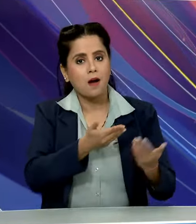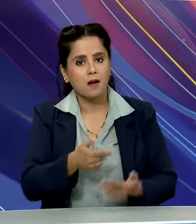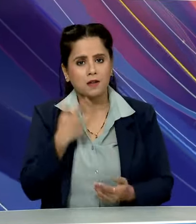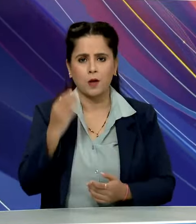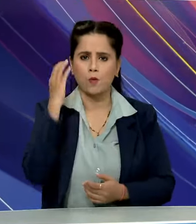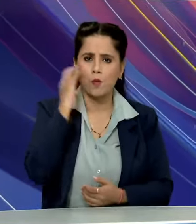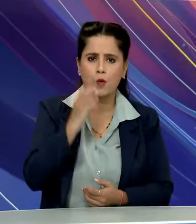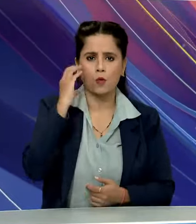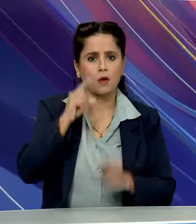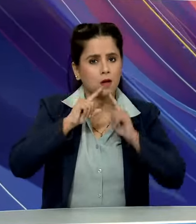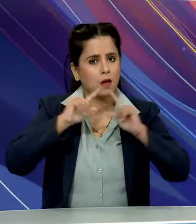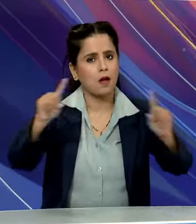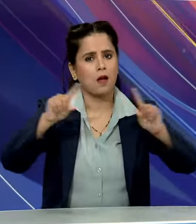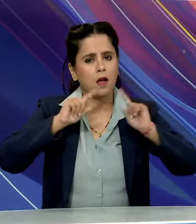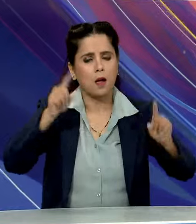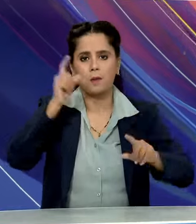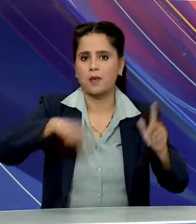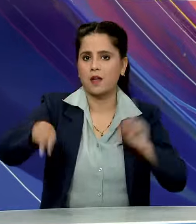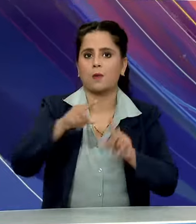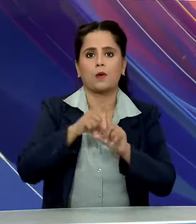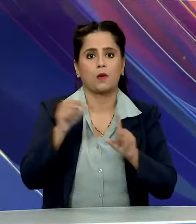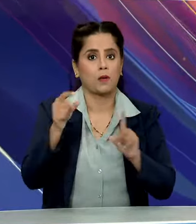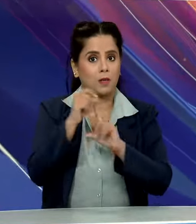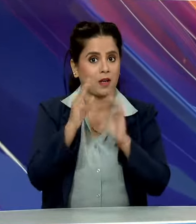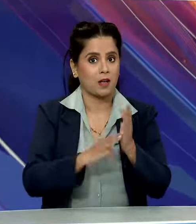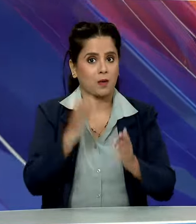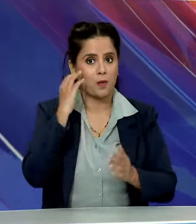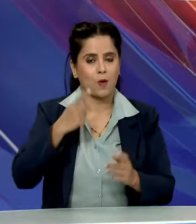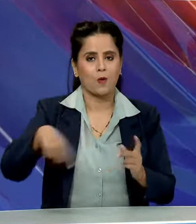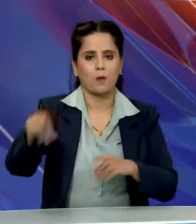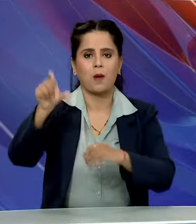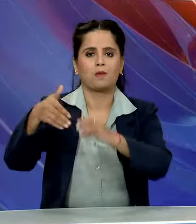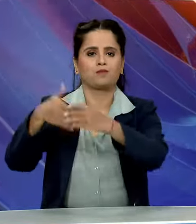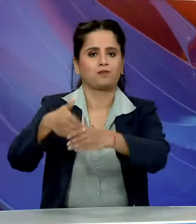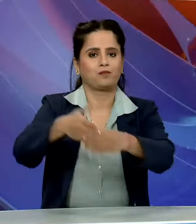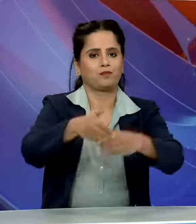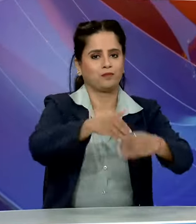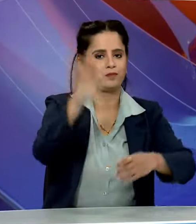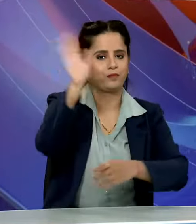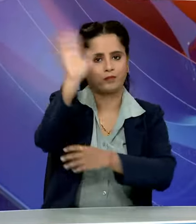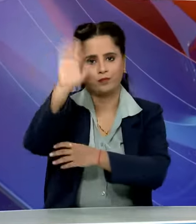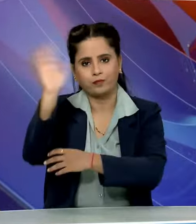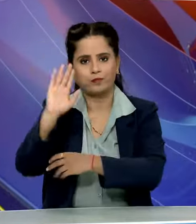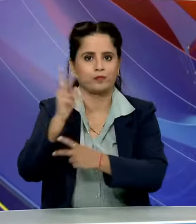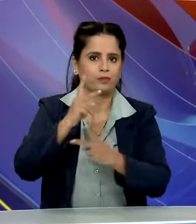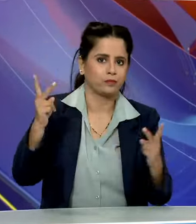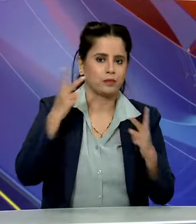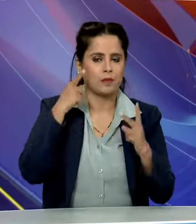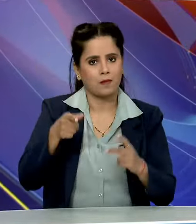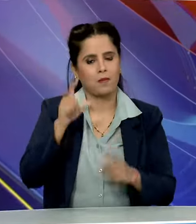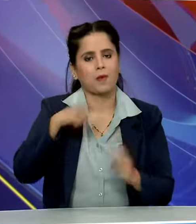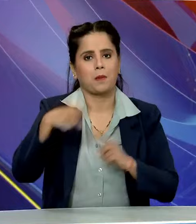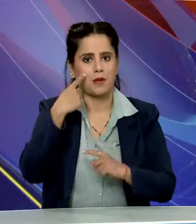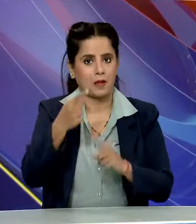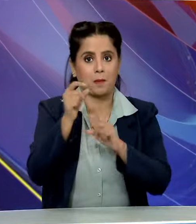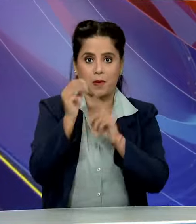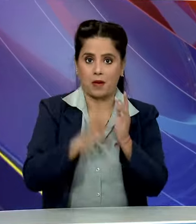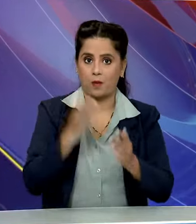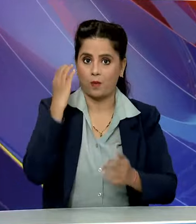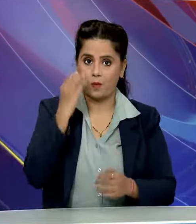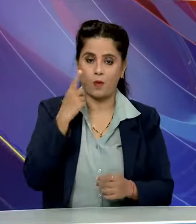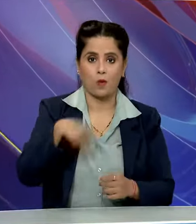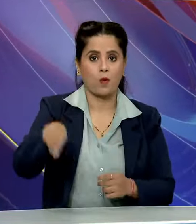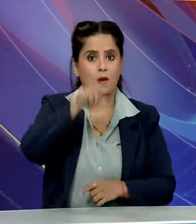मोदी मोदी के नारे लगाए प्रधान मंत्री मोदी ने सभी का हाथ हिला कर अभिवादन किया प्रधान मंत्री मोदी ने